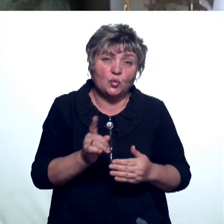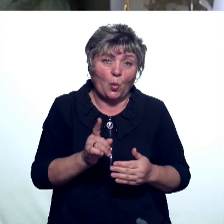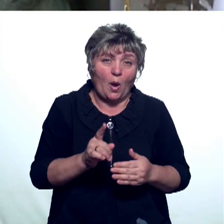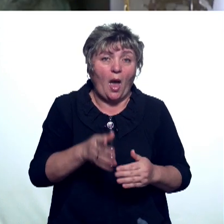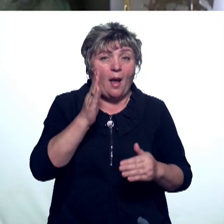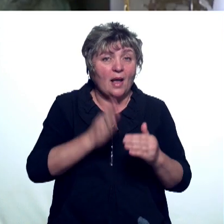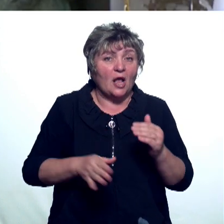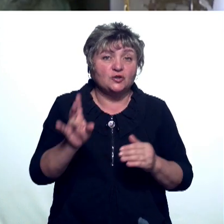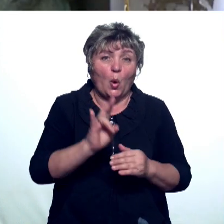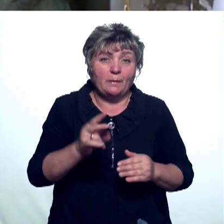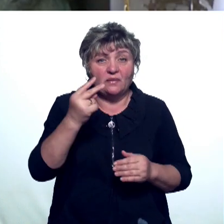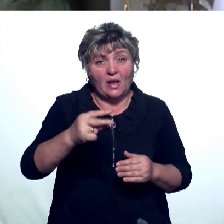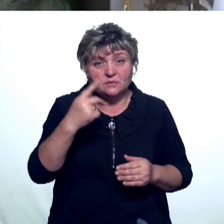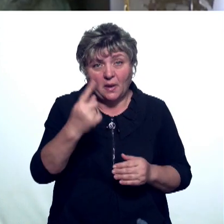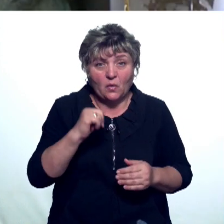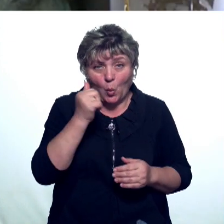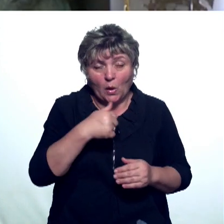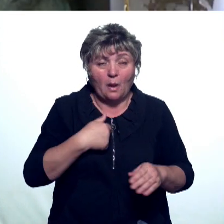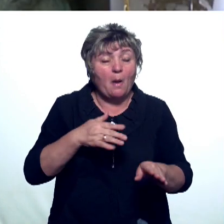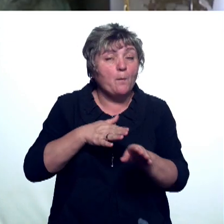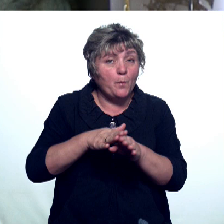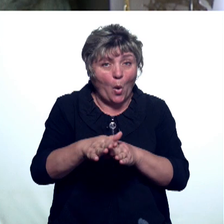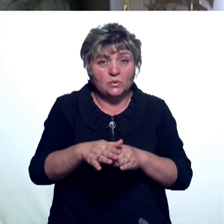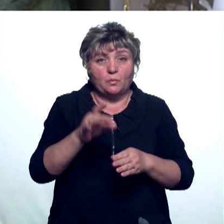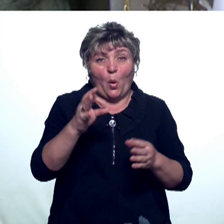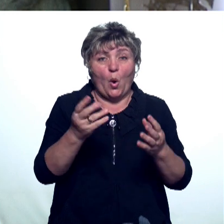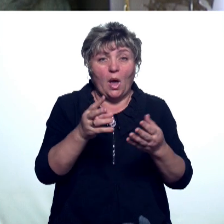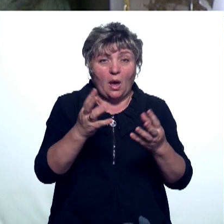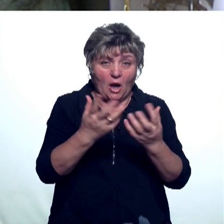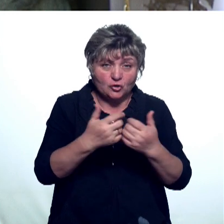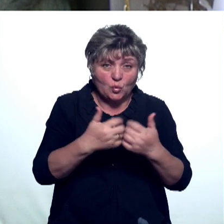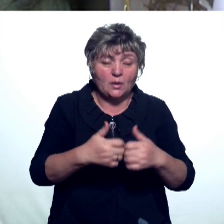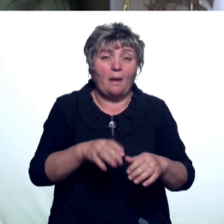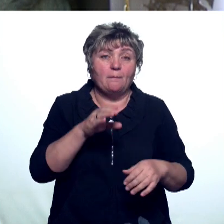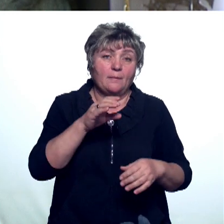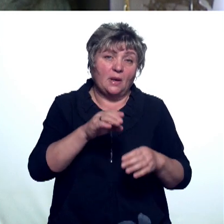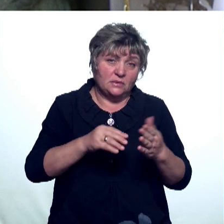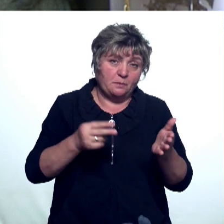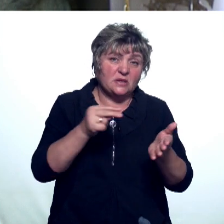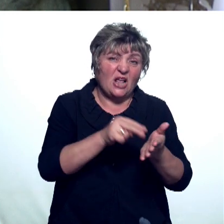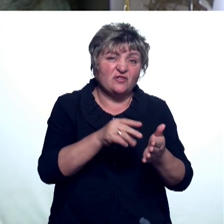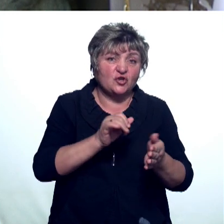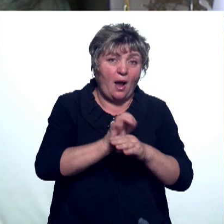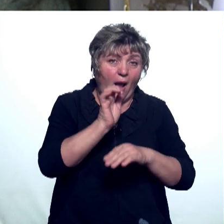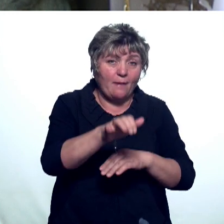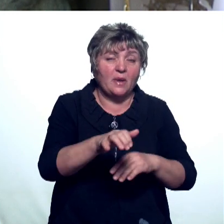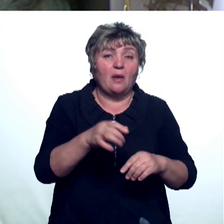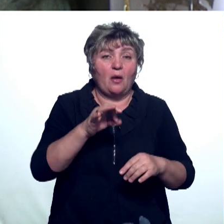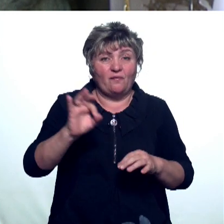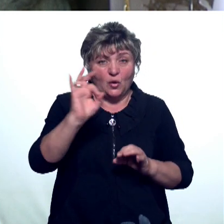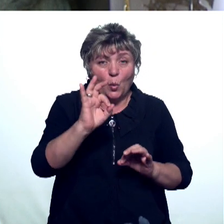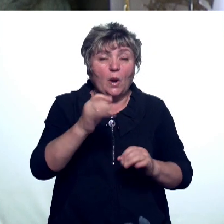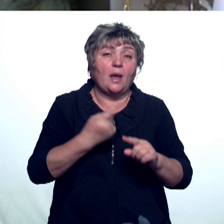конец ноября 2021 года мы полностью выйдем по расчетам с поставщиками коммунального ресурса в ноль. И в